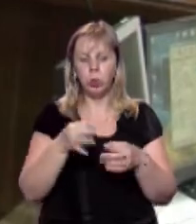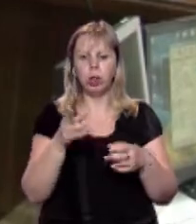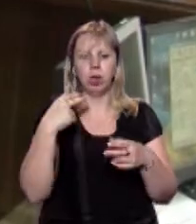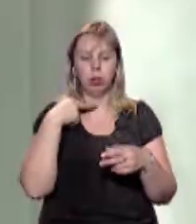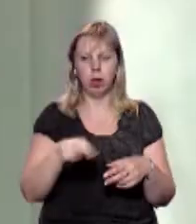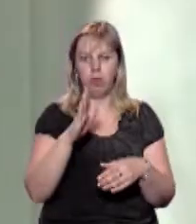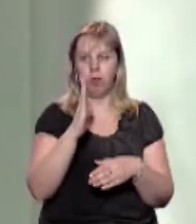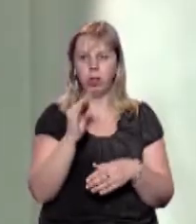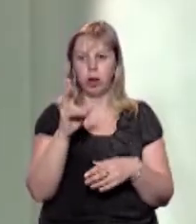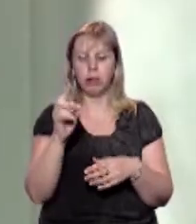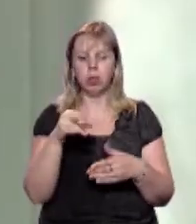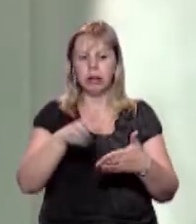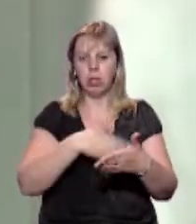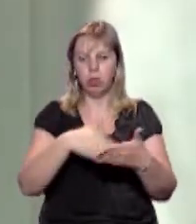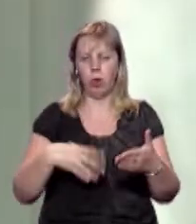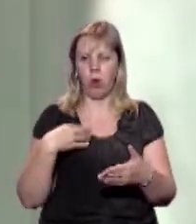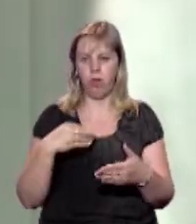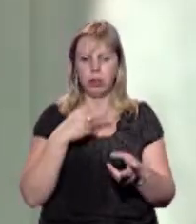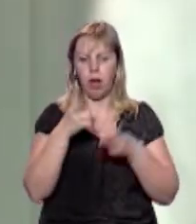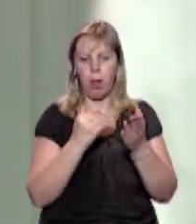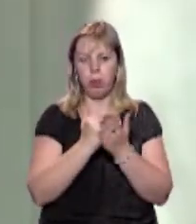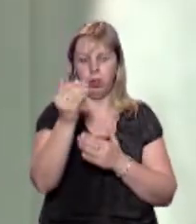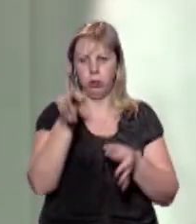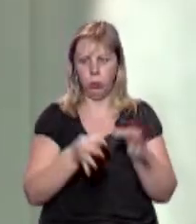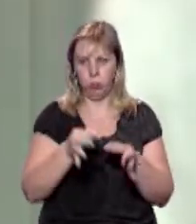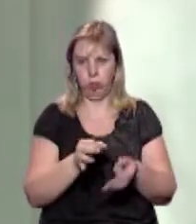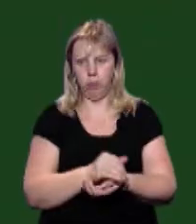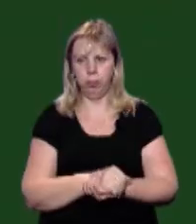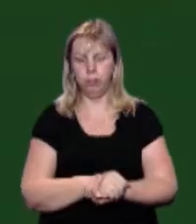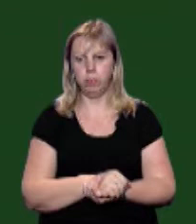волі Віктора Олефіра скасували у Львівському апеляційному суді.